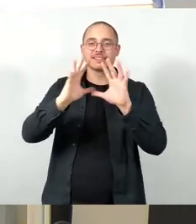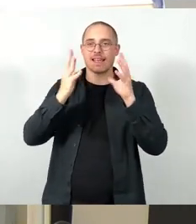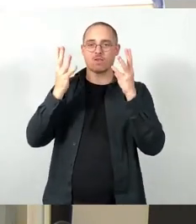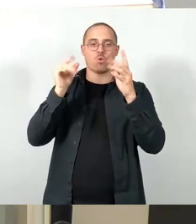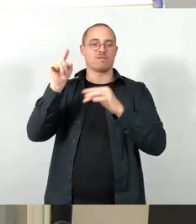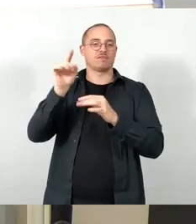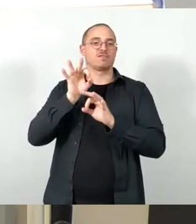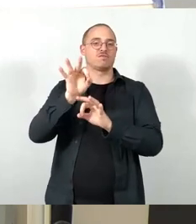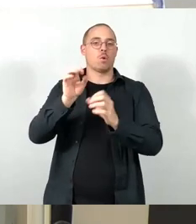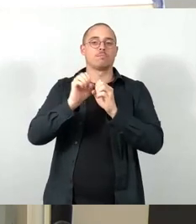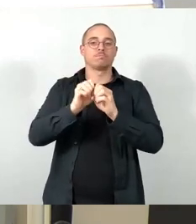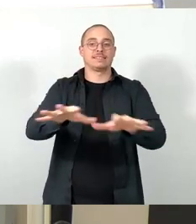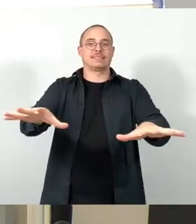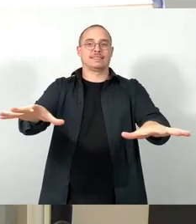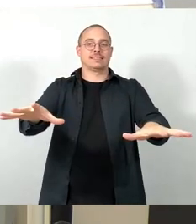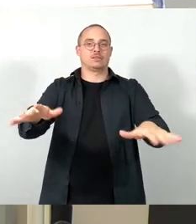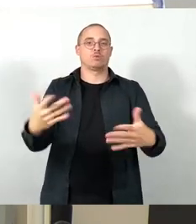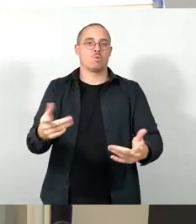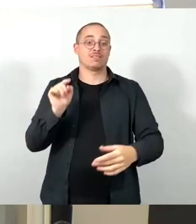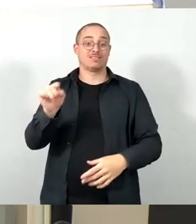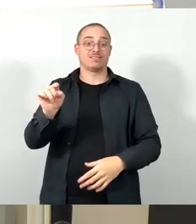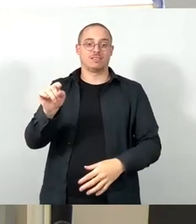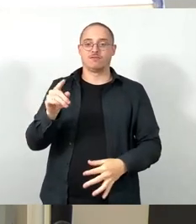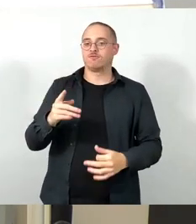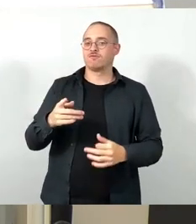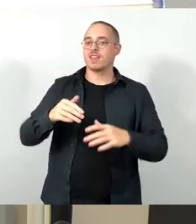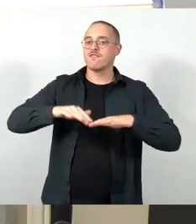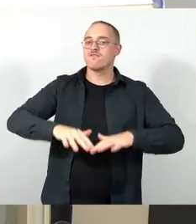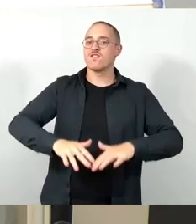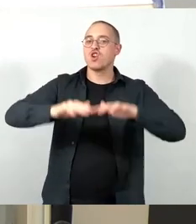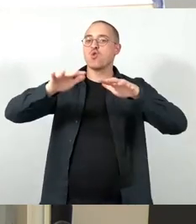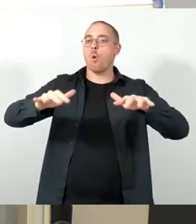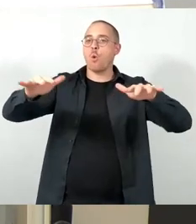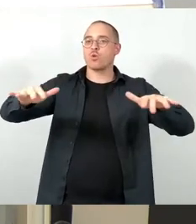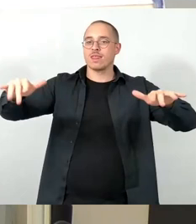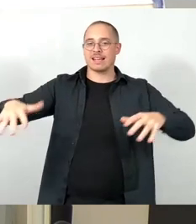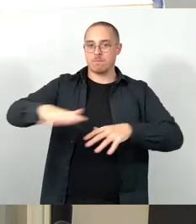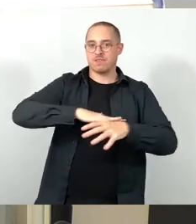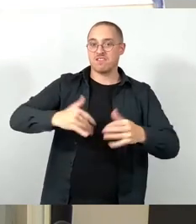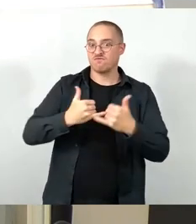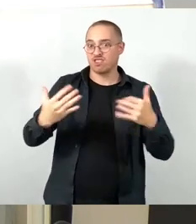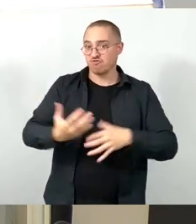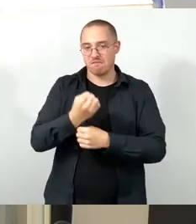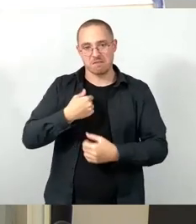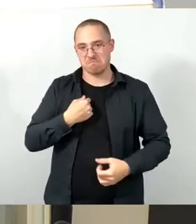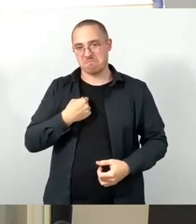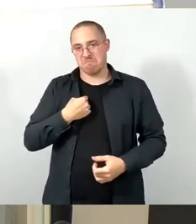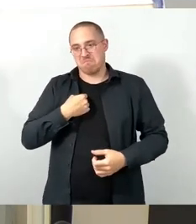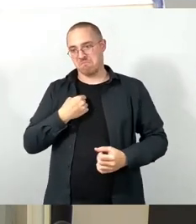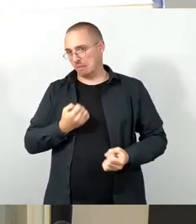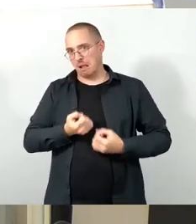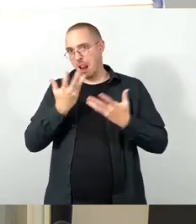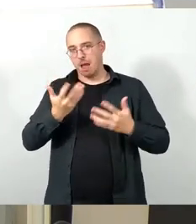Wie das im Flutgebiet bewerkstelligt wird, ist uns auch nicht ganz klar. Das hätten wir auch gerne berichtet. Vielleicht